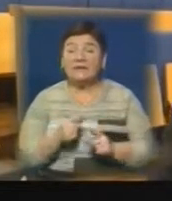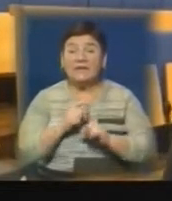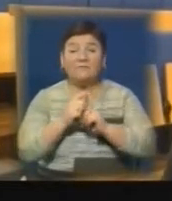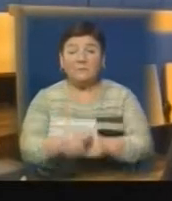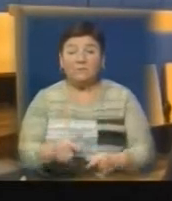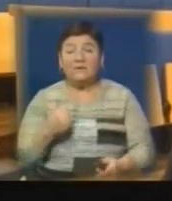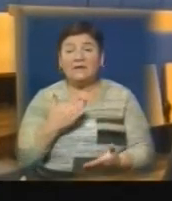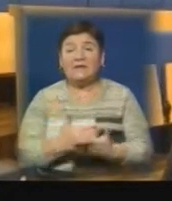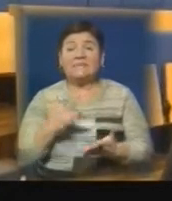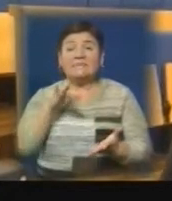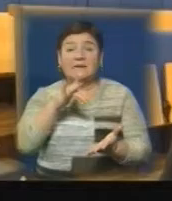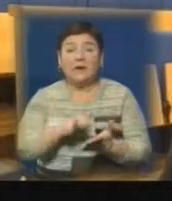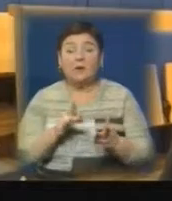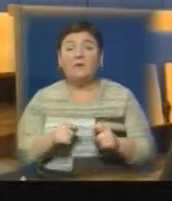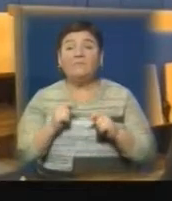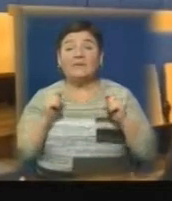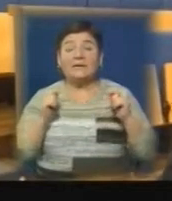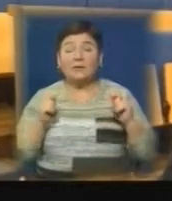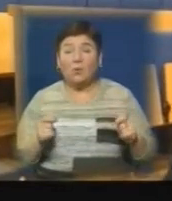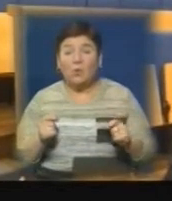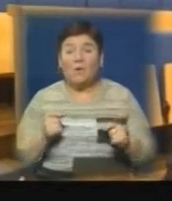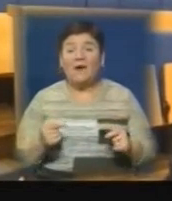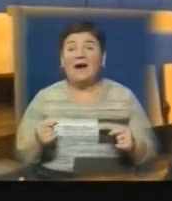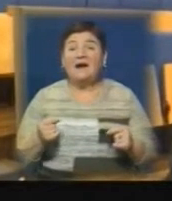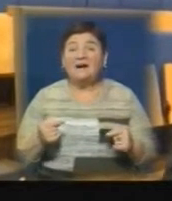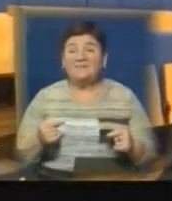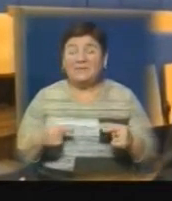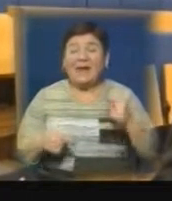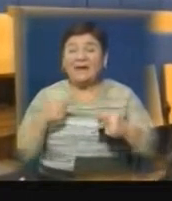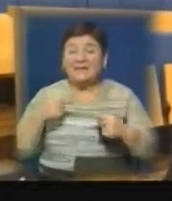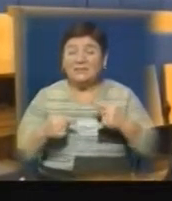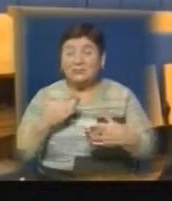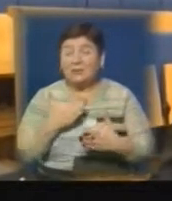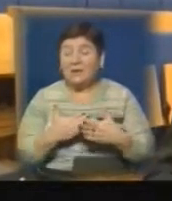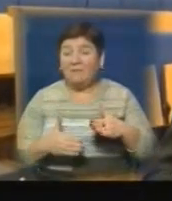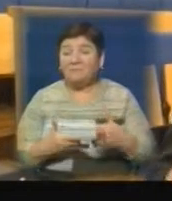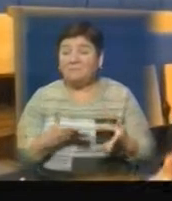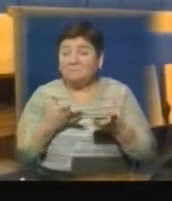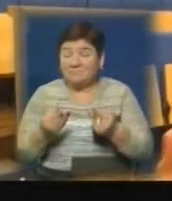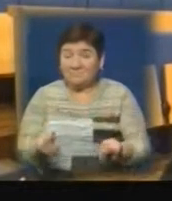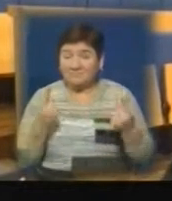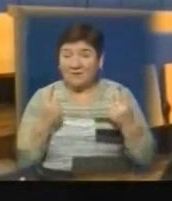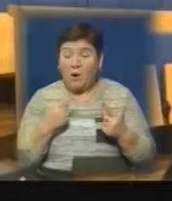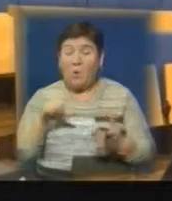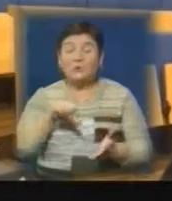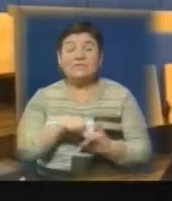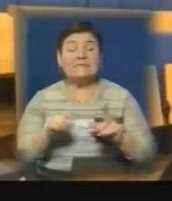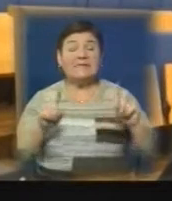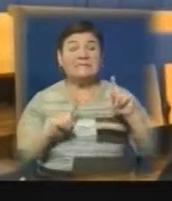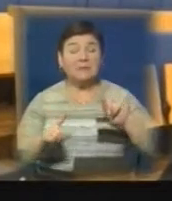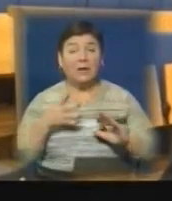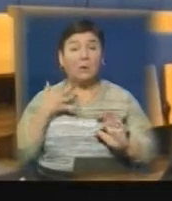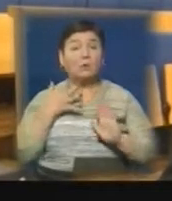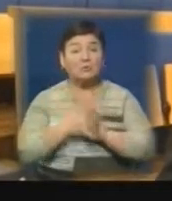адже є центральною складовою відкритого критично налаштованого суспільства. Це єдиний важель впливу. Мені сподобалося, що учасники семінару